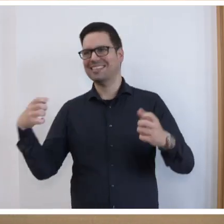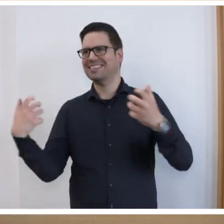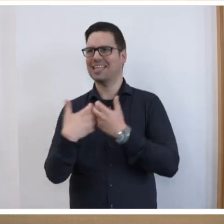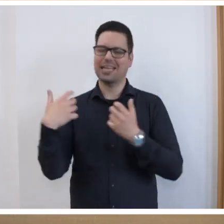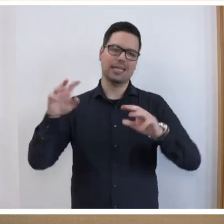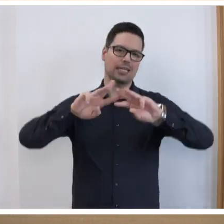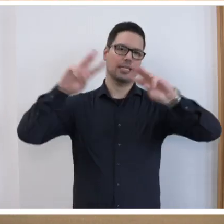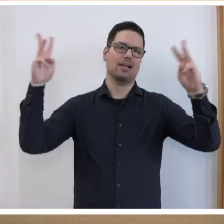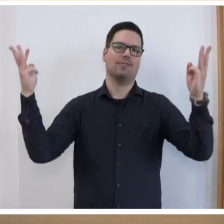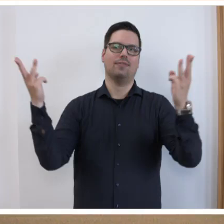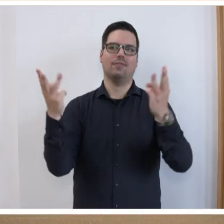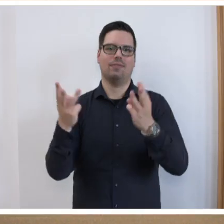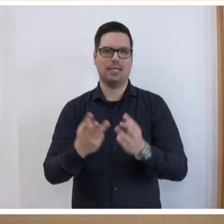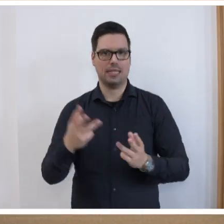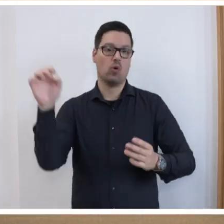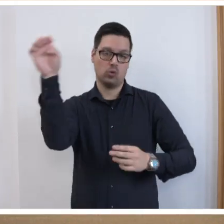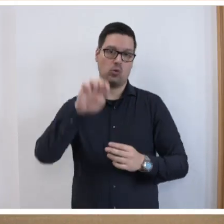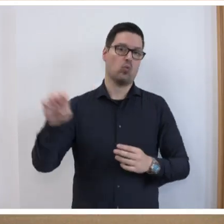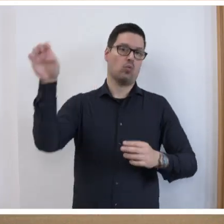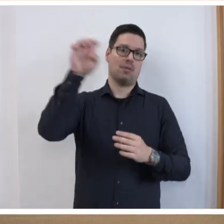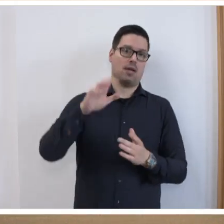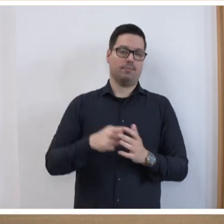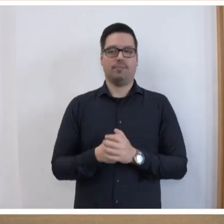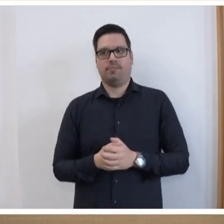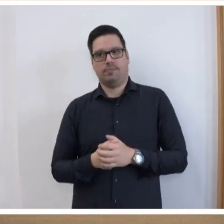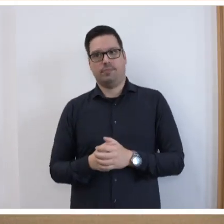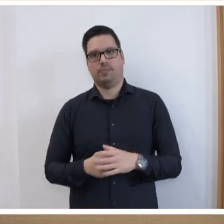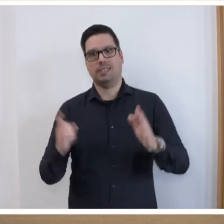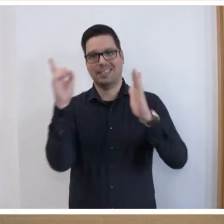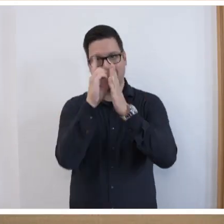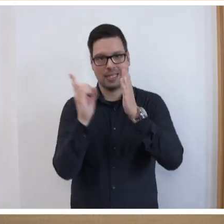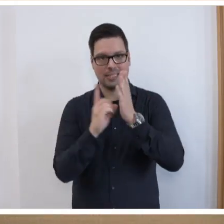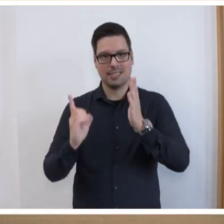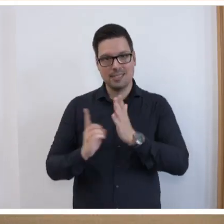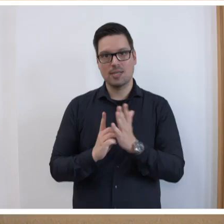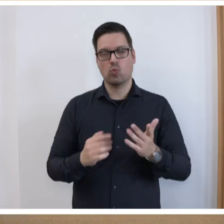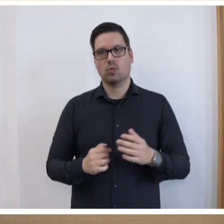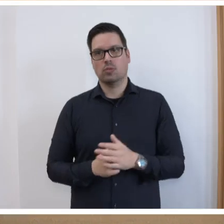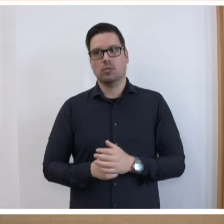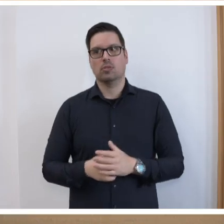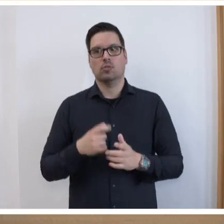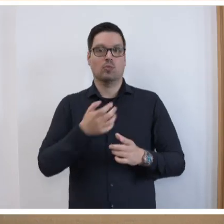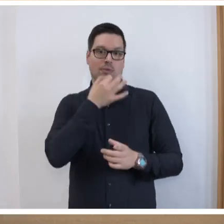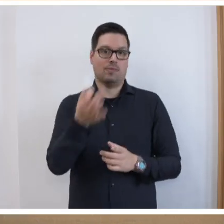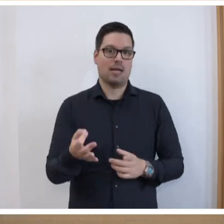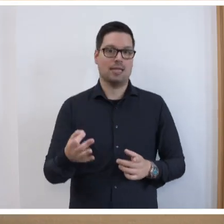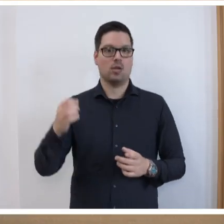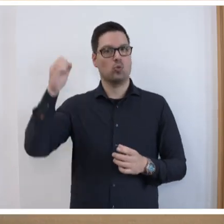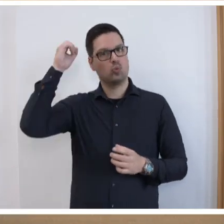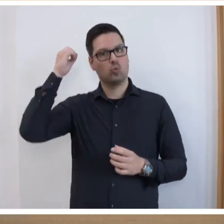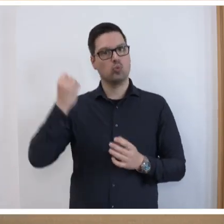Welt, auch leider mitten in Europa, die Digitalisierung der Gesellschaft und Fragen der künstlichen